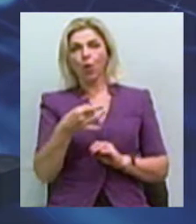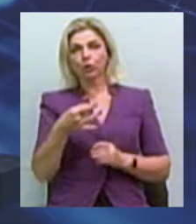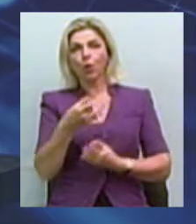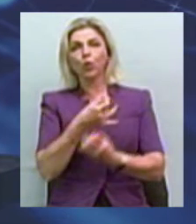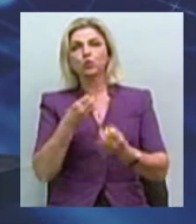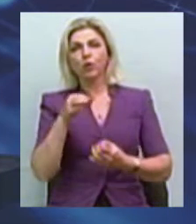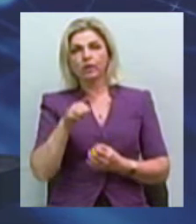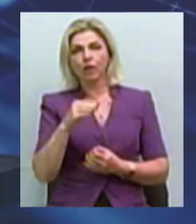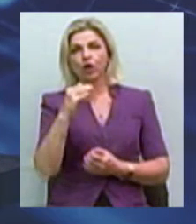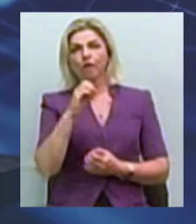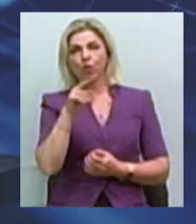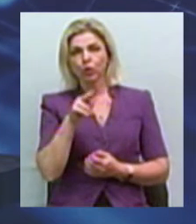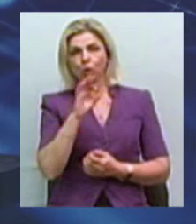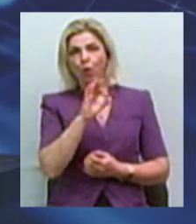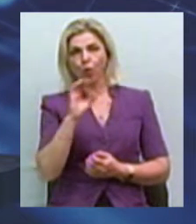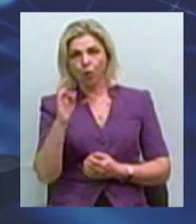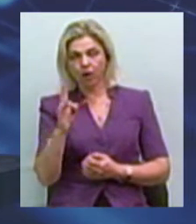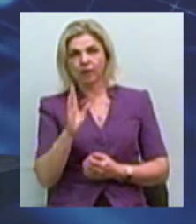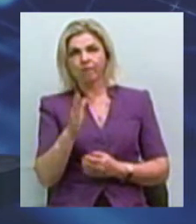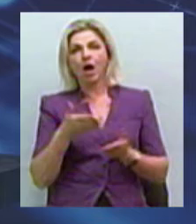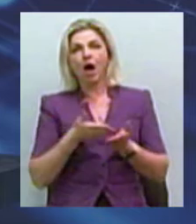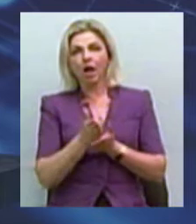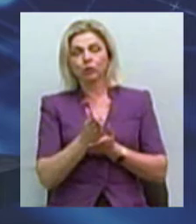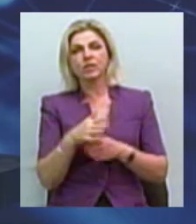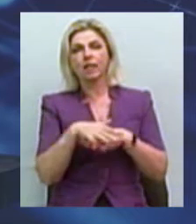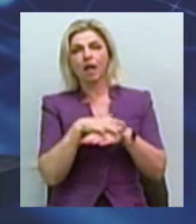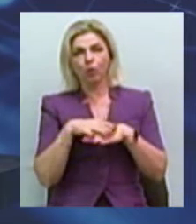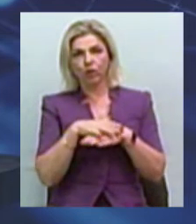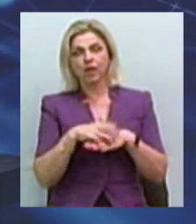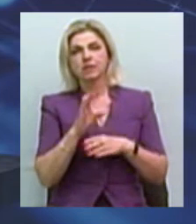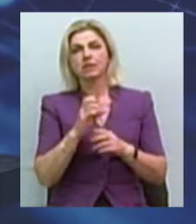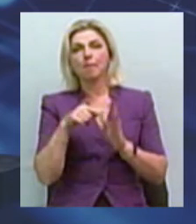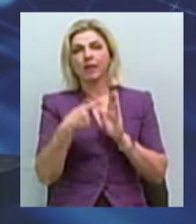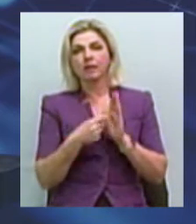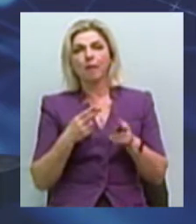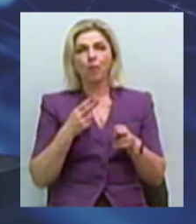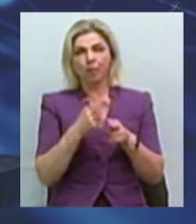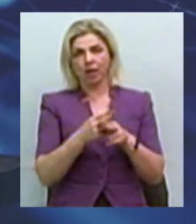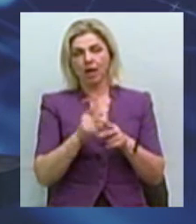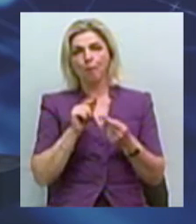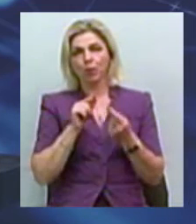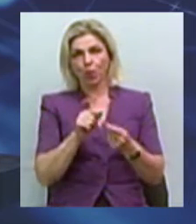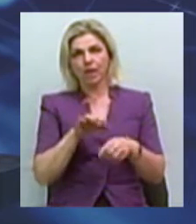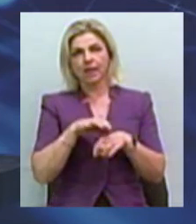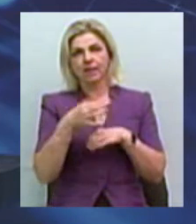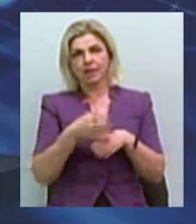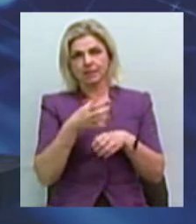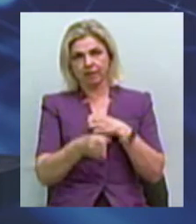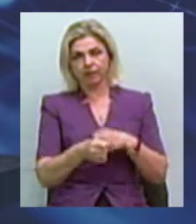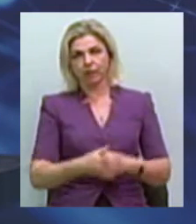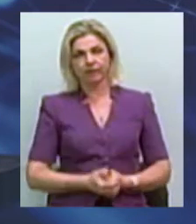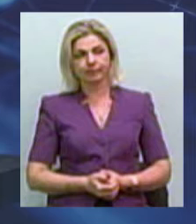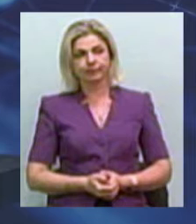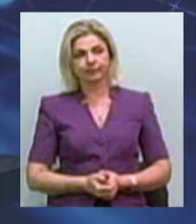фонду ООН у галузі народа населення в Україні з питань запобігання та протидії насильству Вікторії Лапшиної.